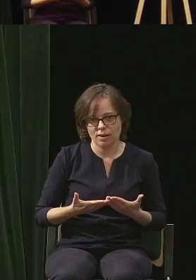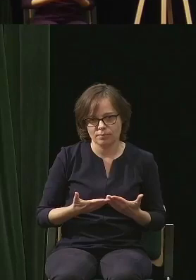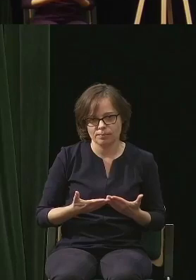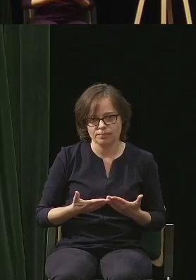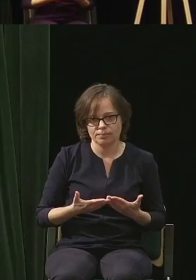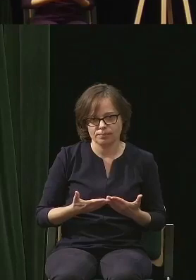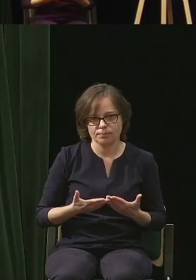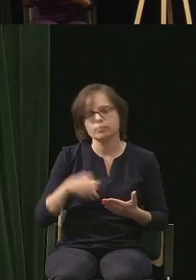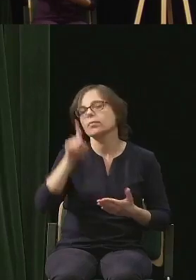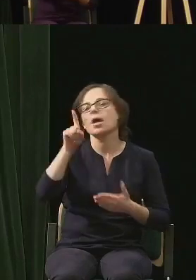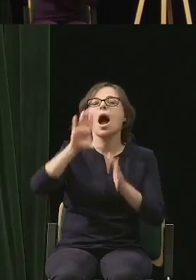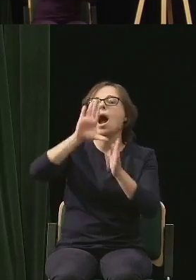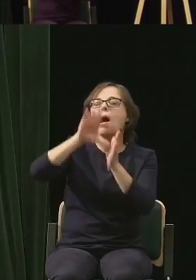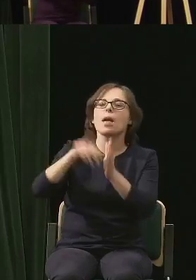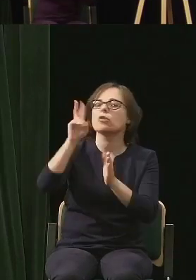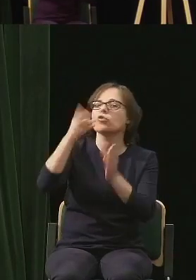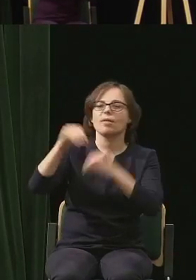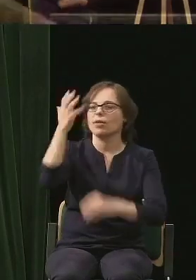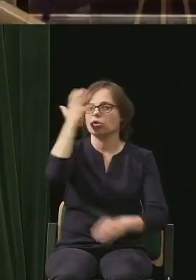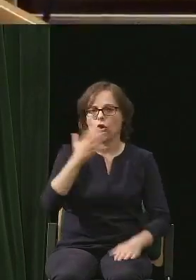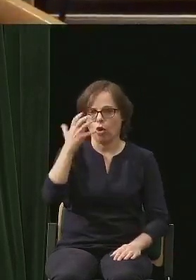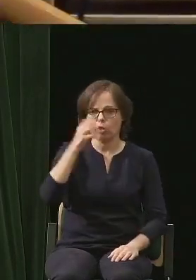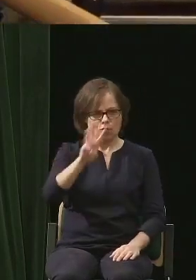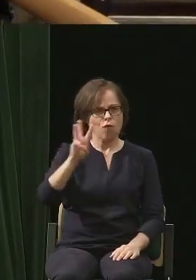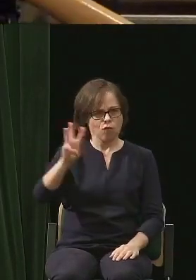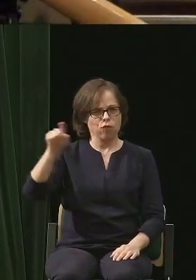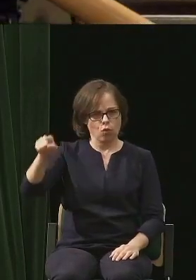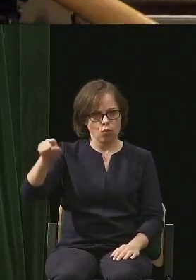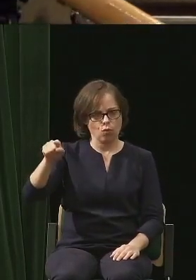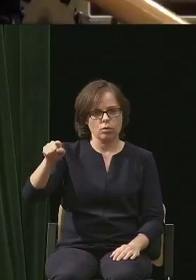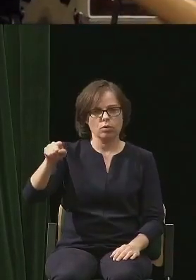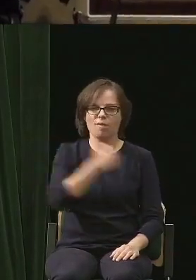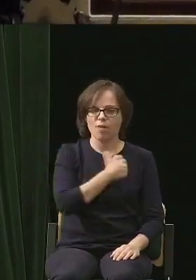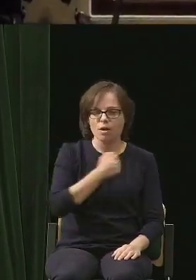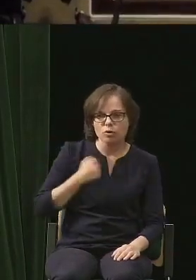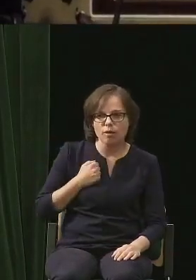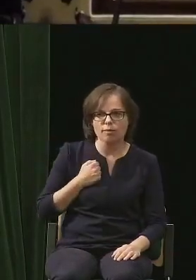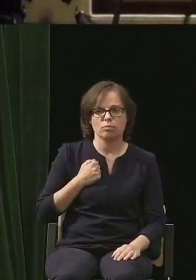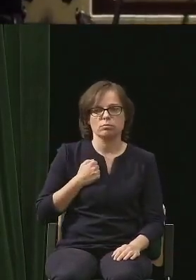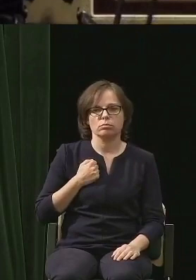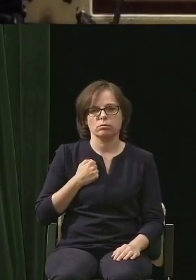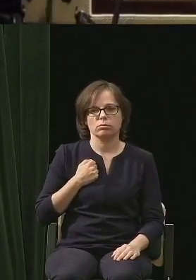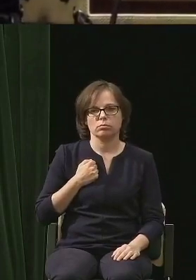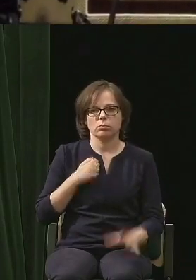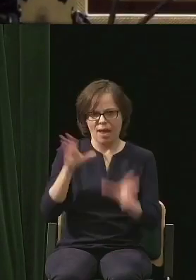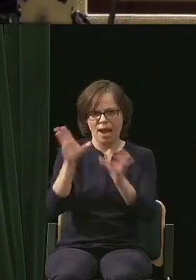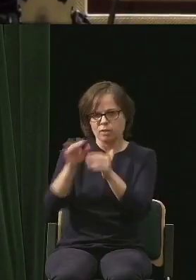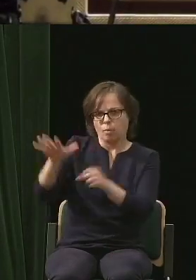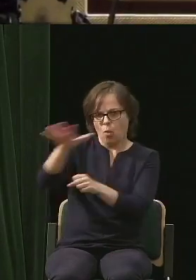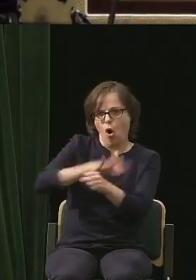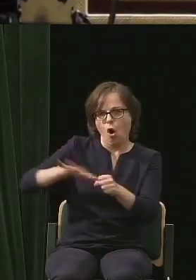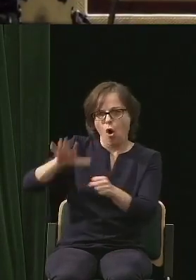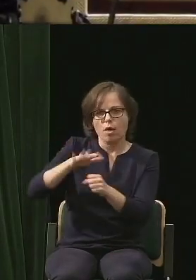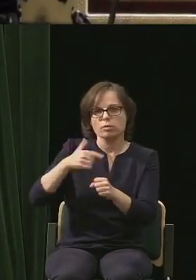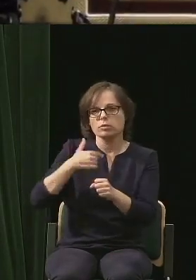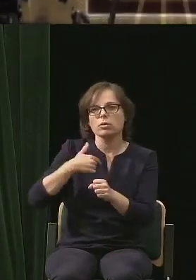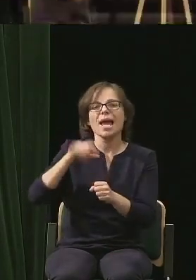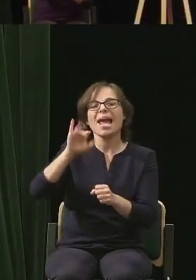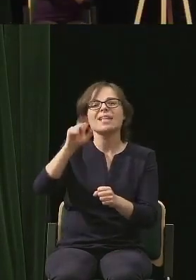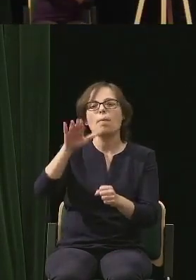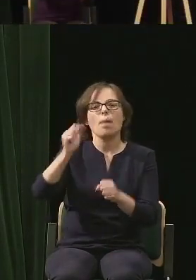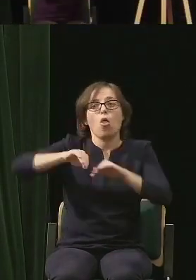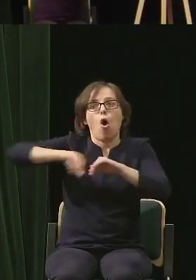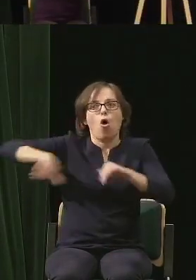Miasta, które nas najbardziej oglądały na stronie internetowej to Warszawa razem z okolicami, niestety nie mam dla Izabelina